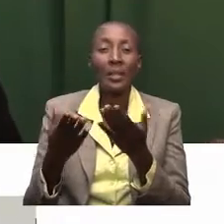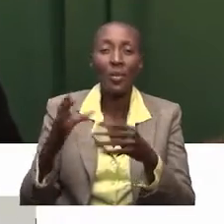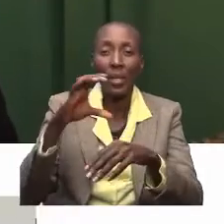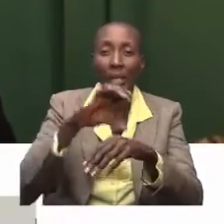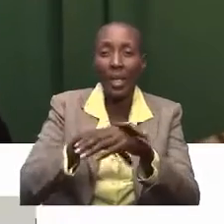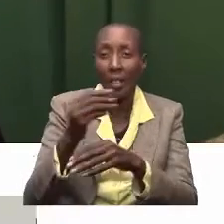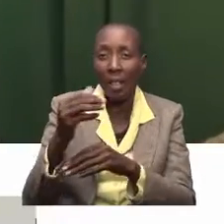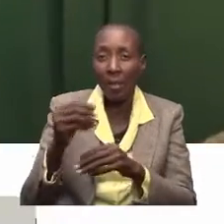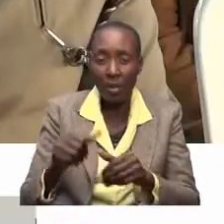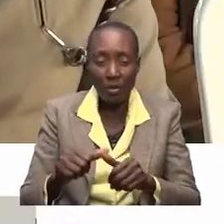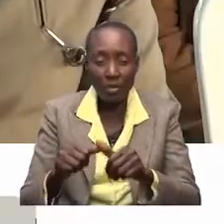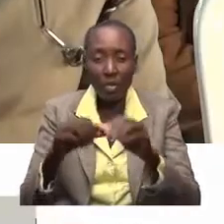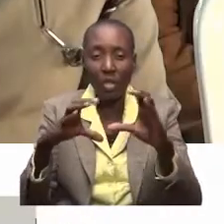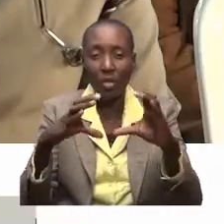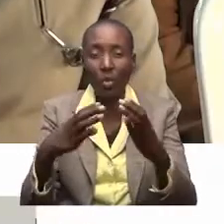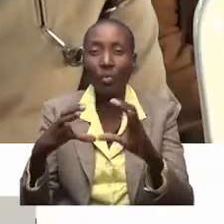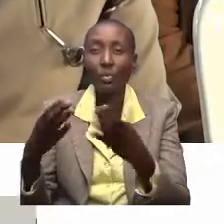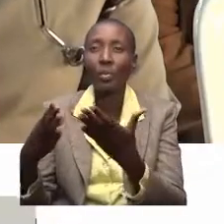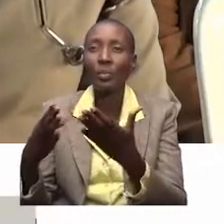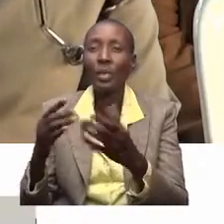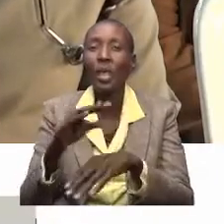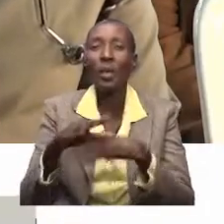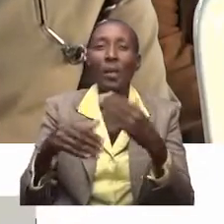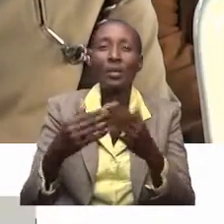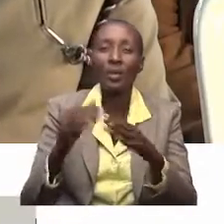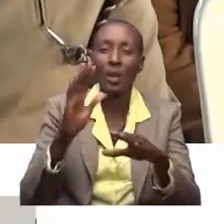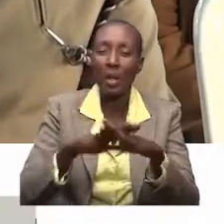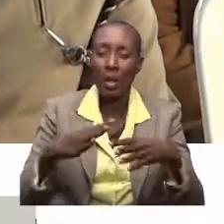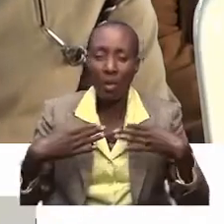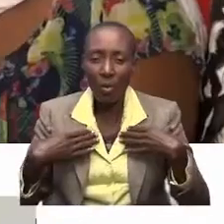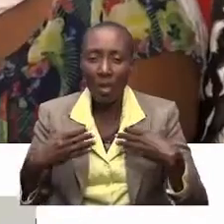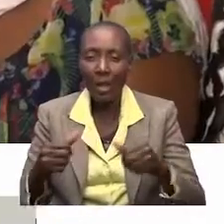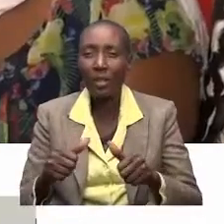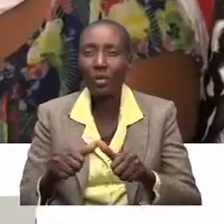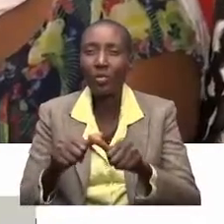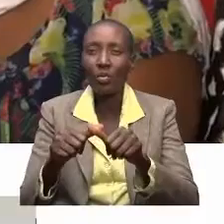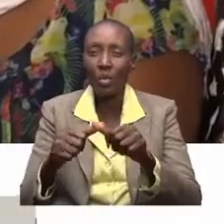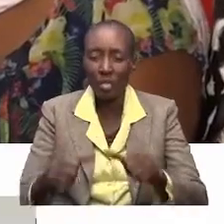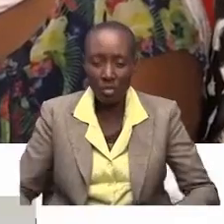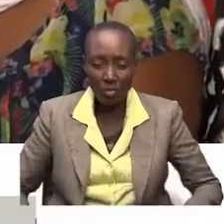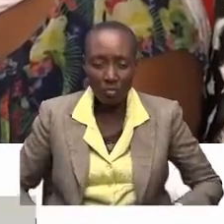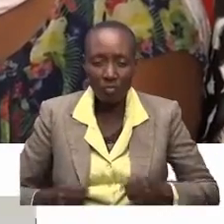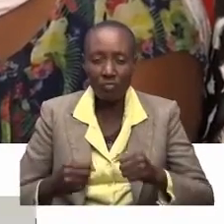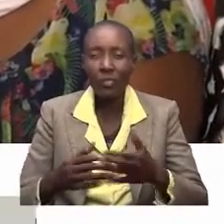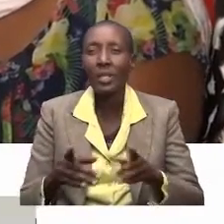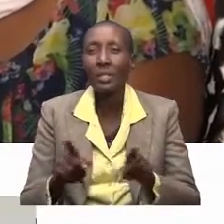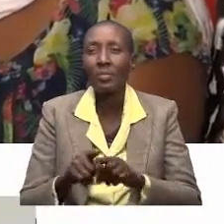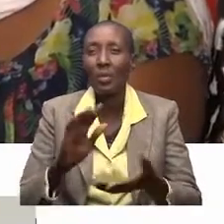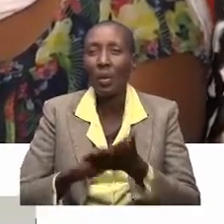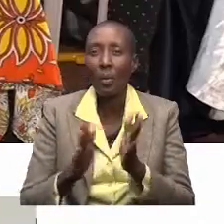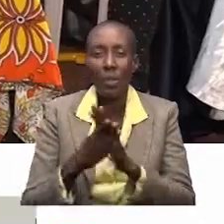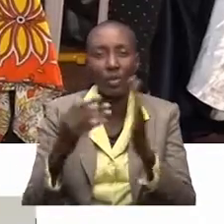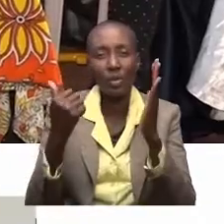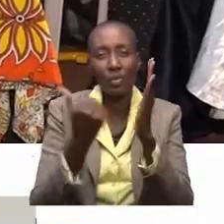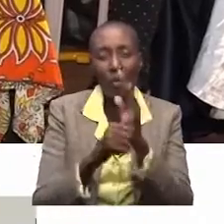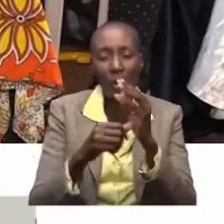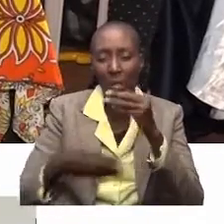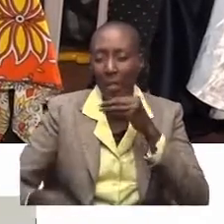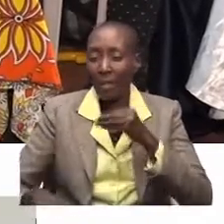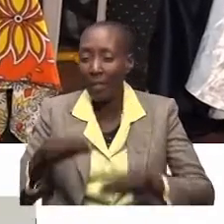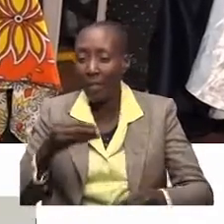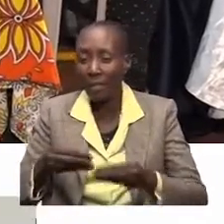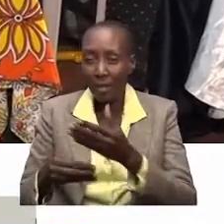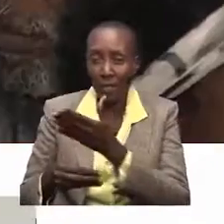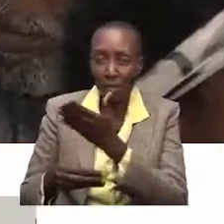tuendeleze na vikundi zetu. Walio na afianzuri wakiendelea kusukuma gurudumu la maisha bila tashwishi, wale mavuhawa